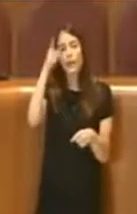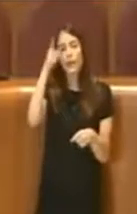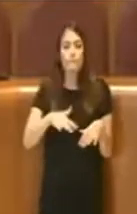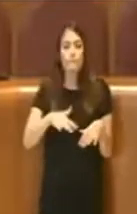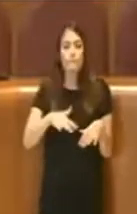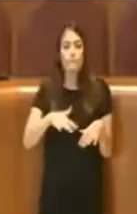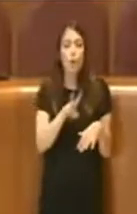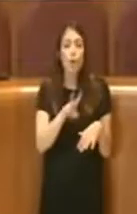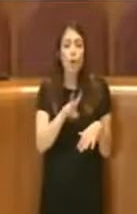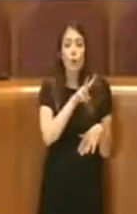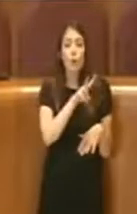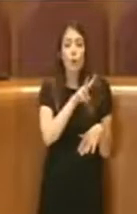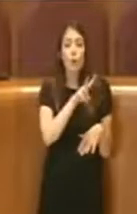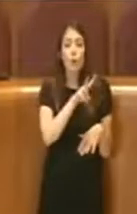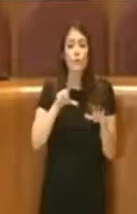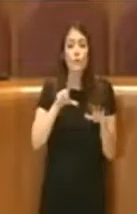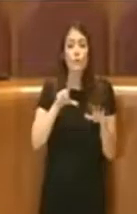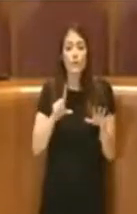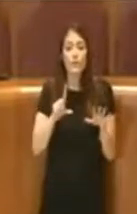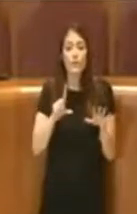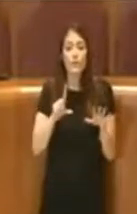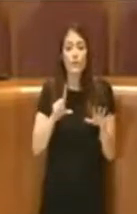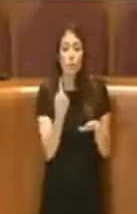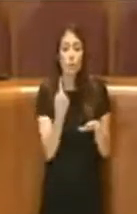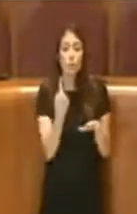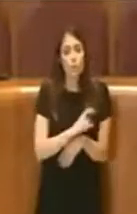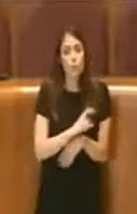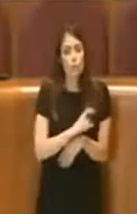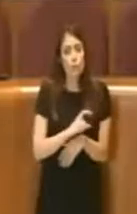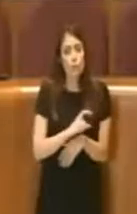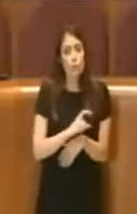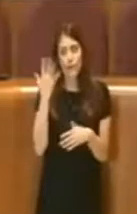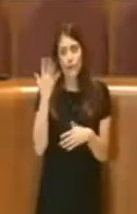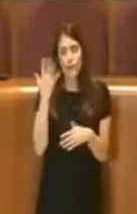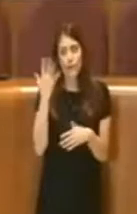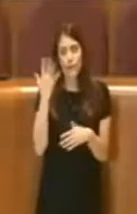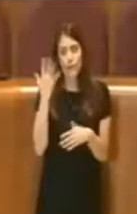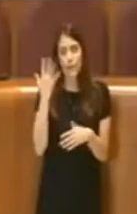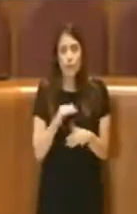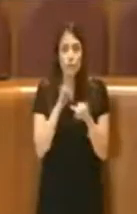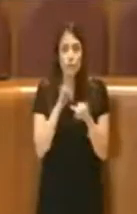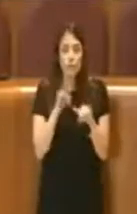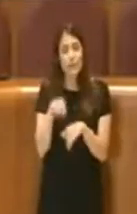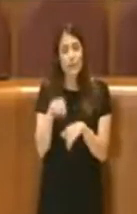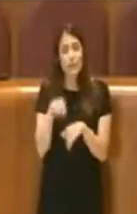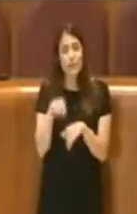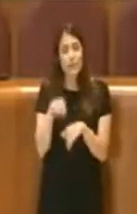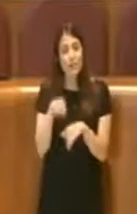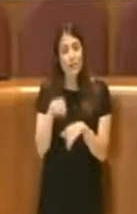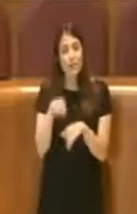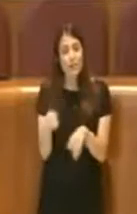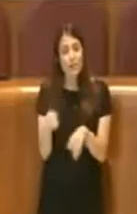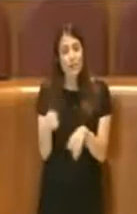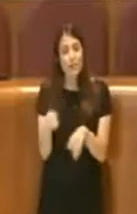ben 271 interminabili giorni, durante i quali i tedeschi attuarono un